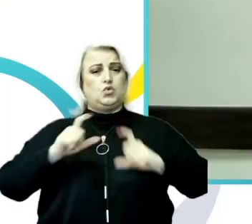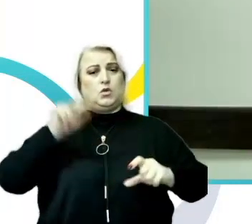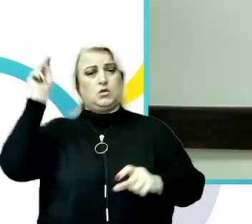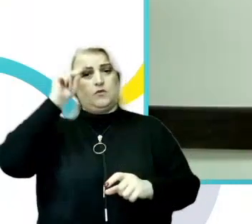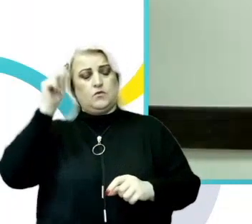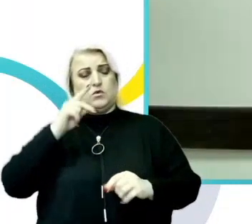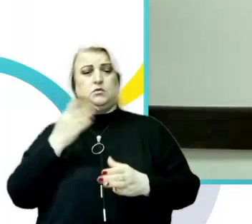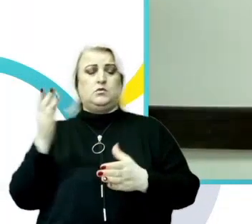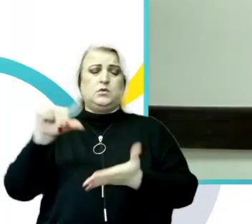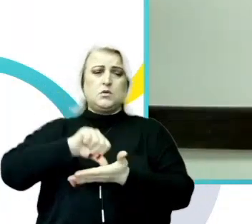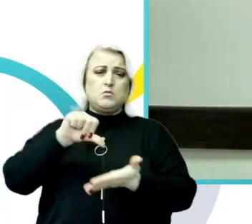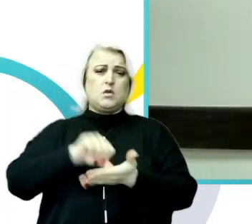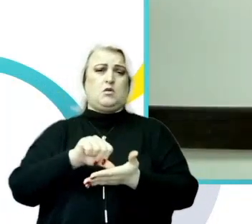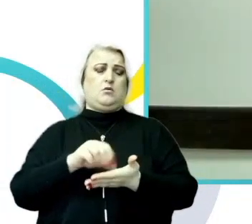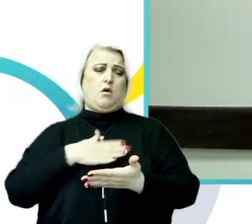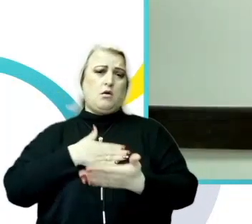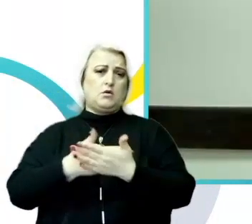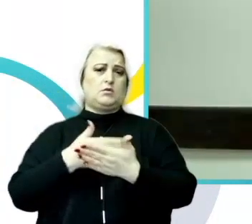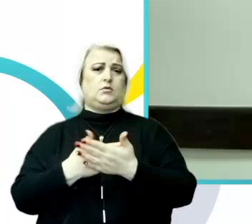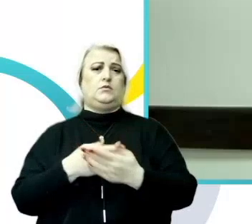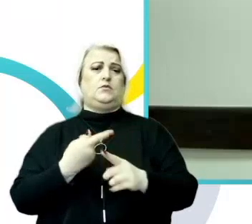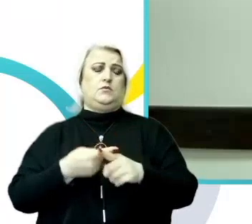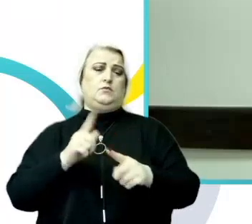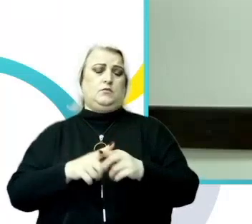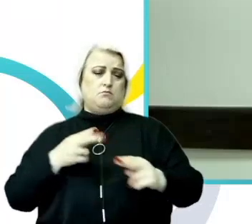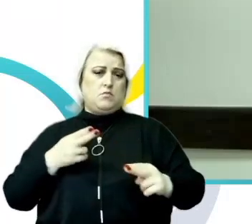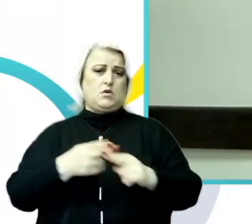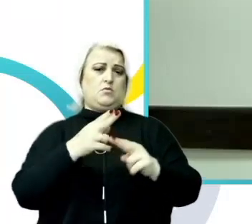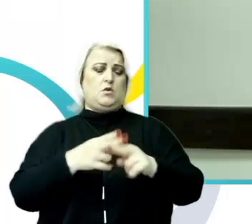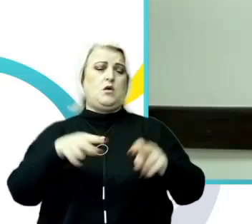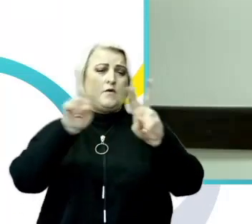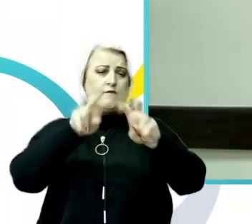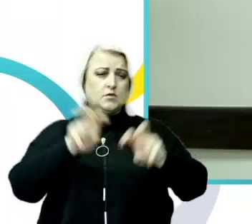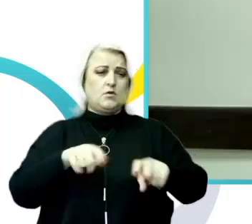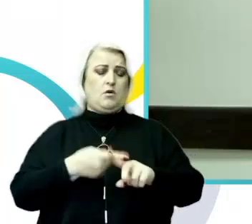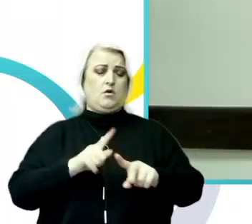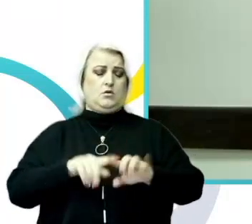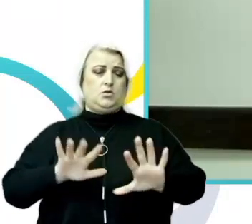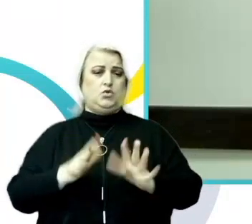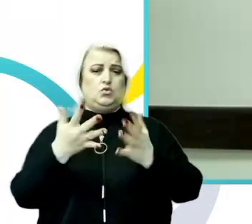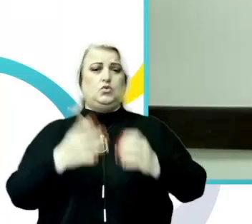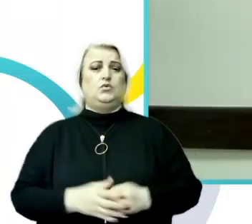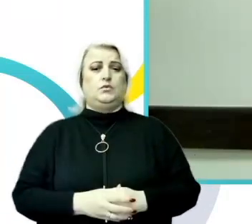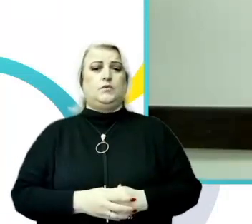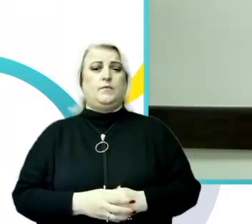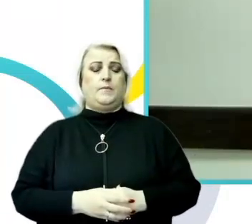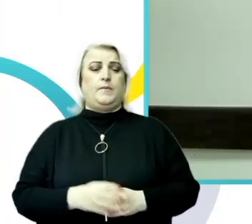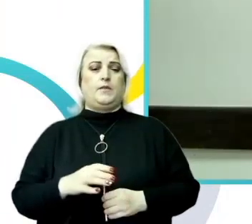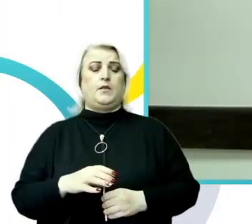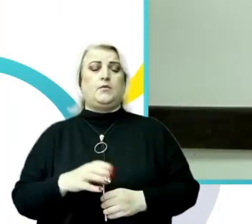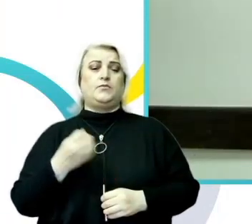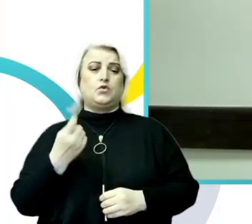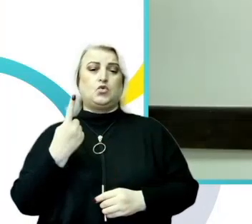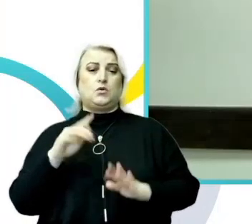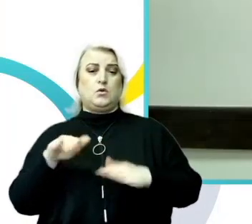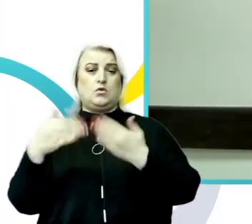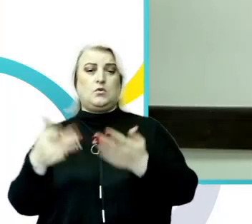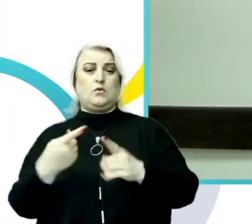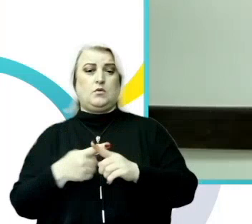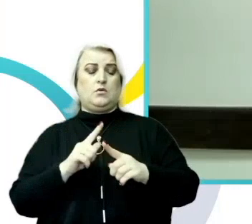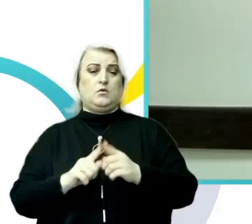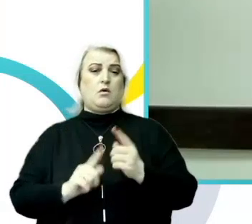implica cât mai plenar în activități de prevenire și investigare a cazelor de hărțuire sexuală. O altă recomandare era abilitarea sau